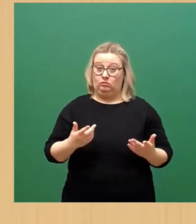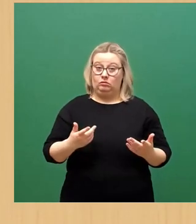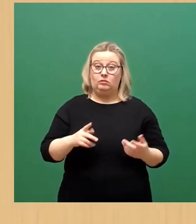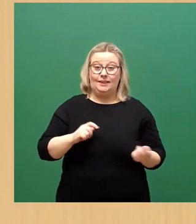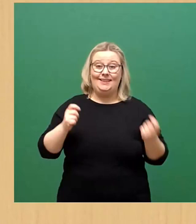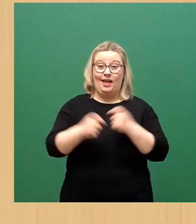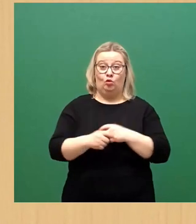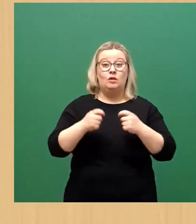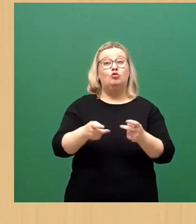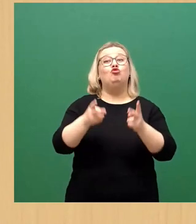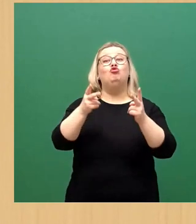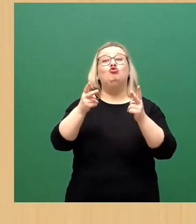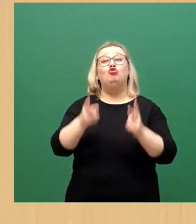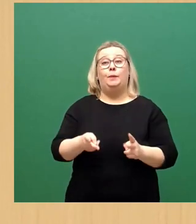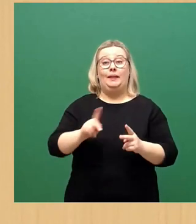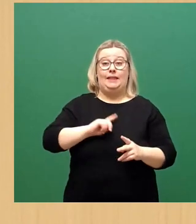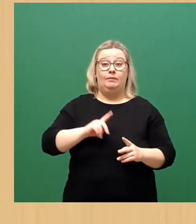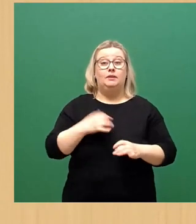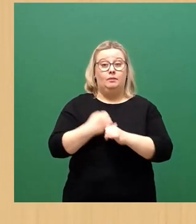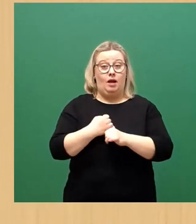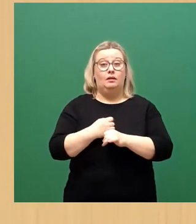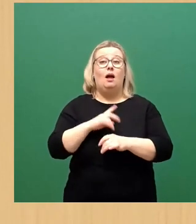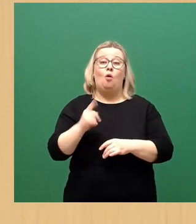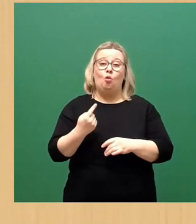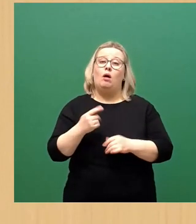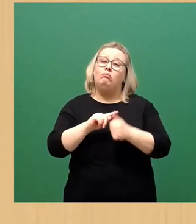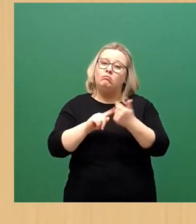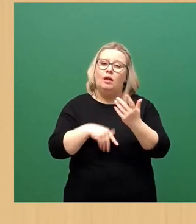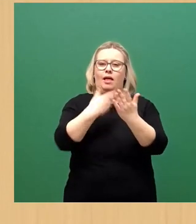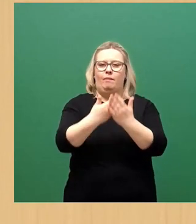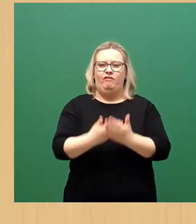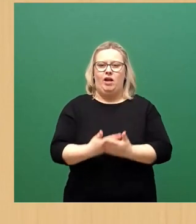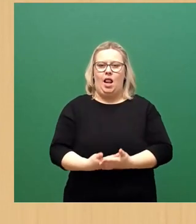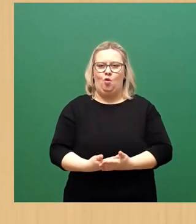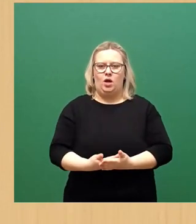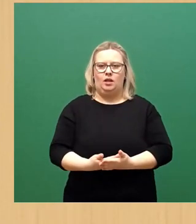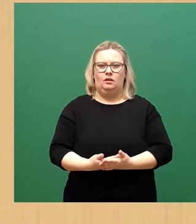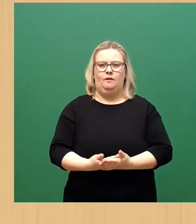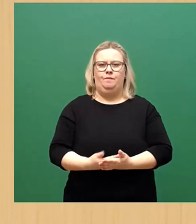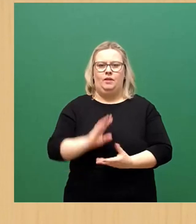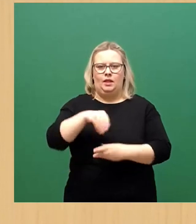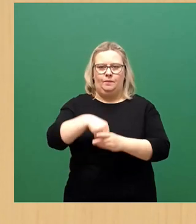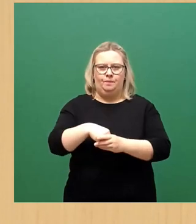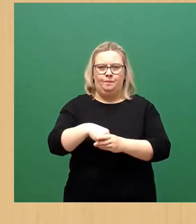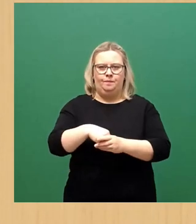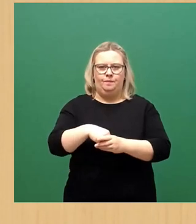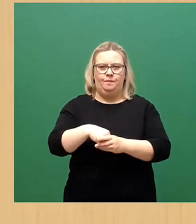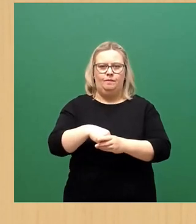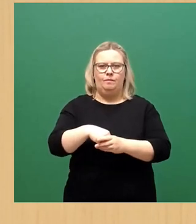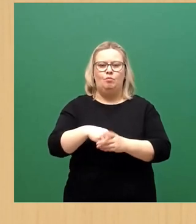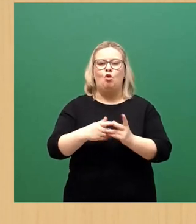richtig, den ich gestellt habe, auch einige Empfehlungen mit hineingebracht, die in Richtung